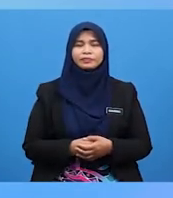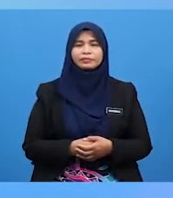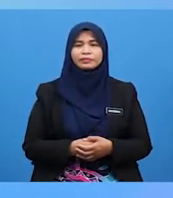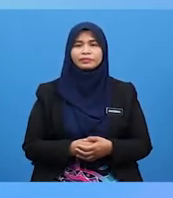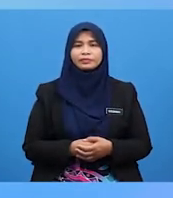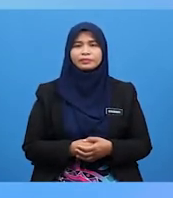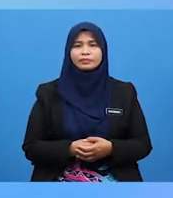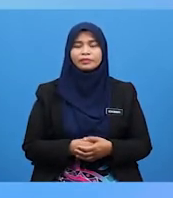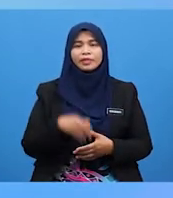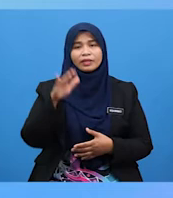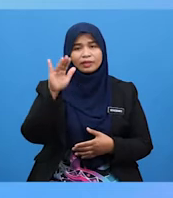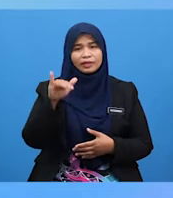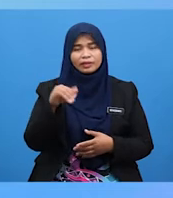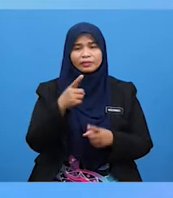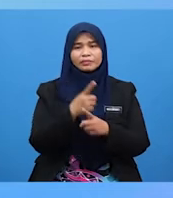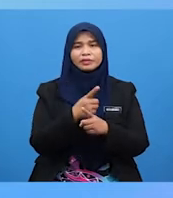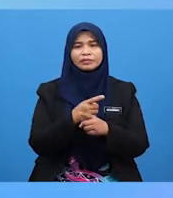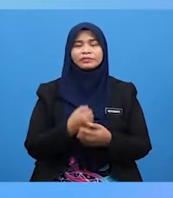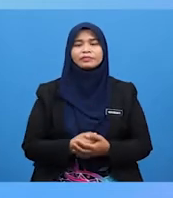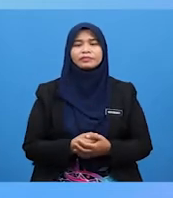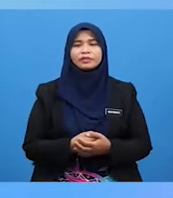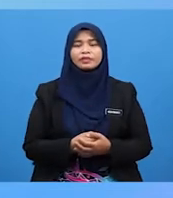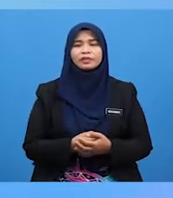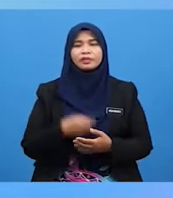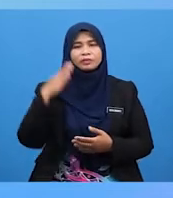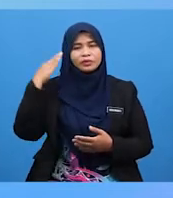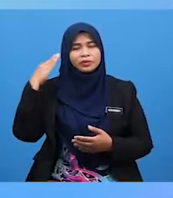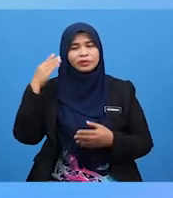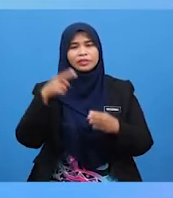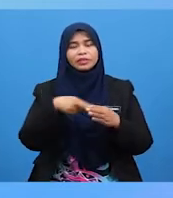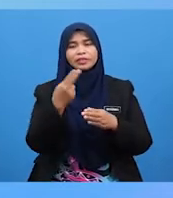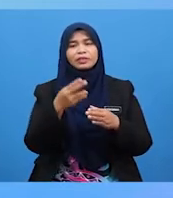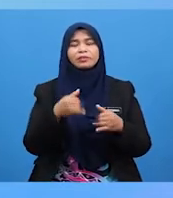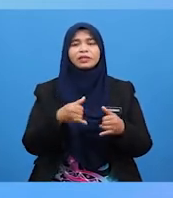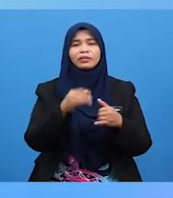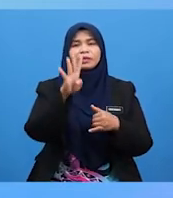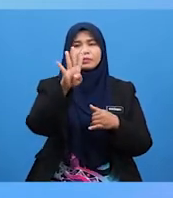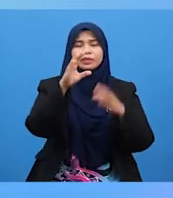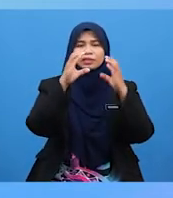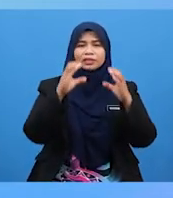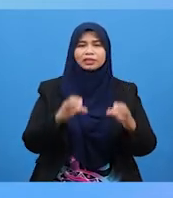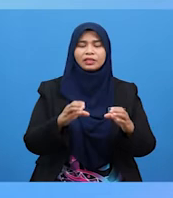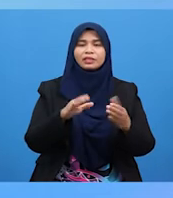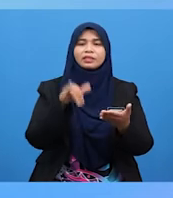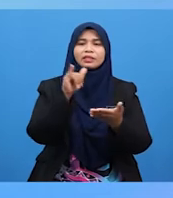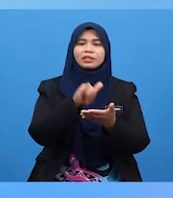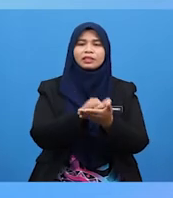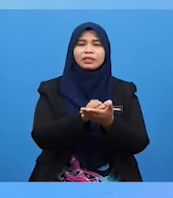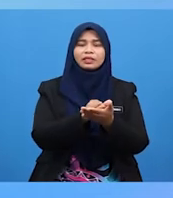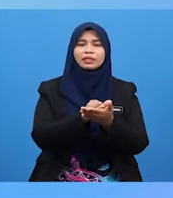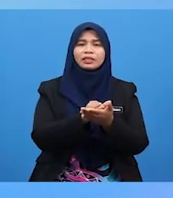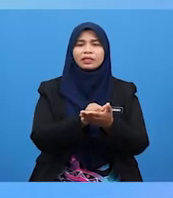Ya, betul. Bunyi dihasilkan melalui empat cara Iaitu